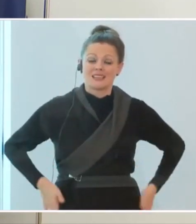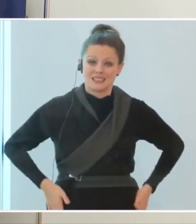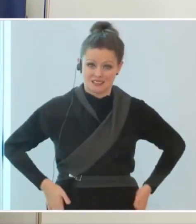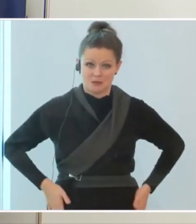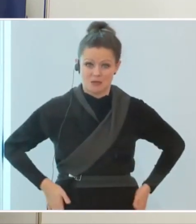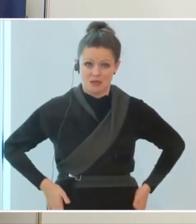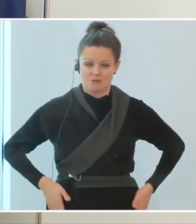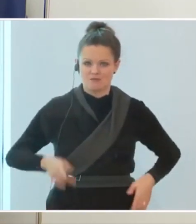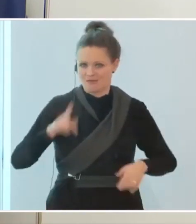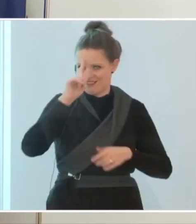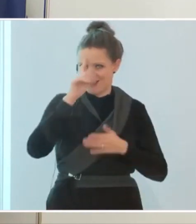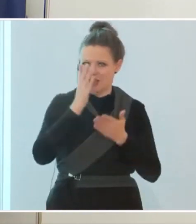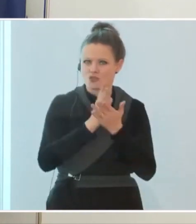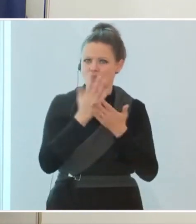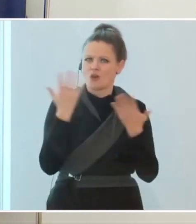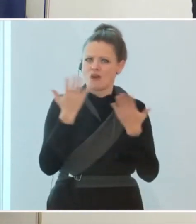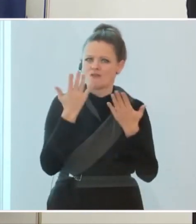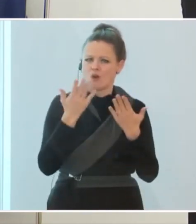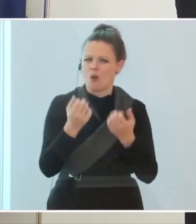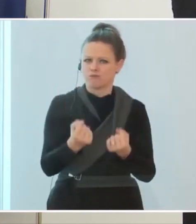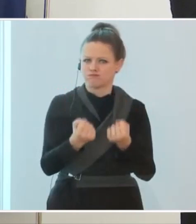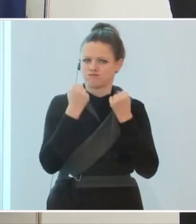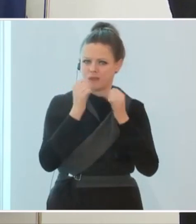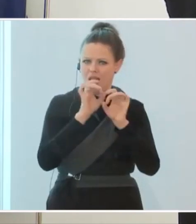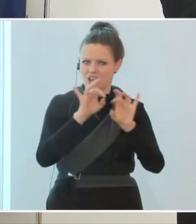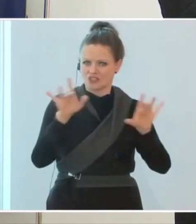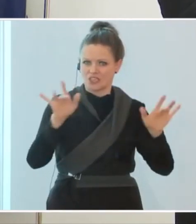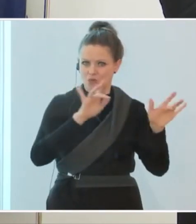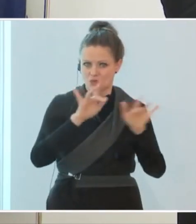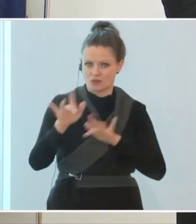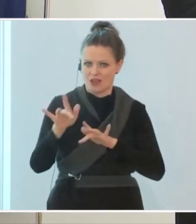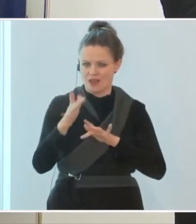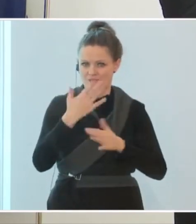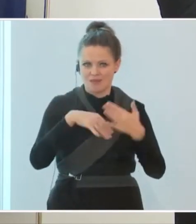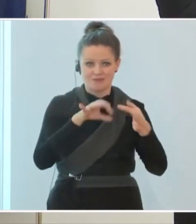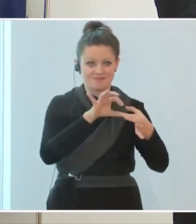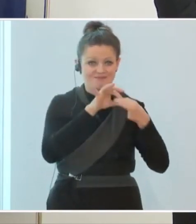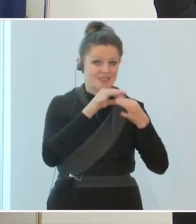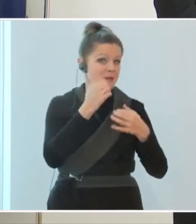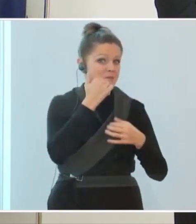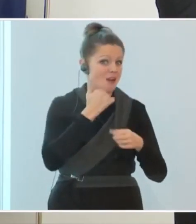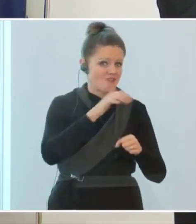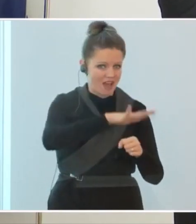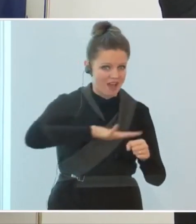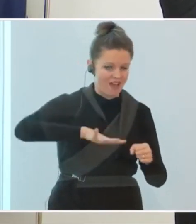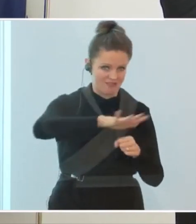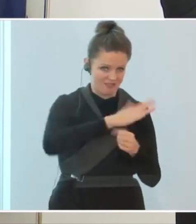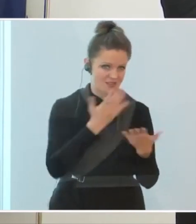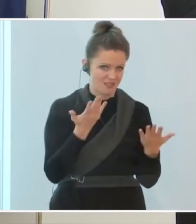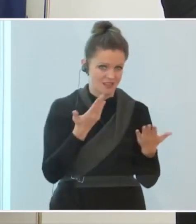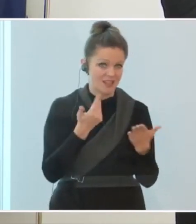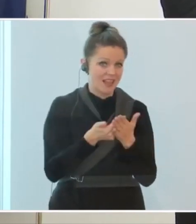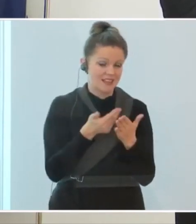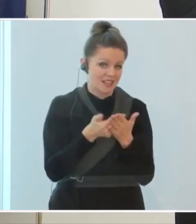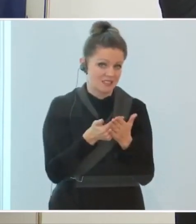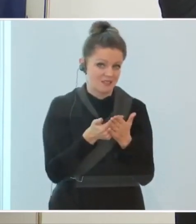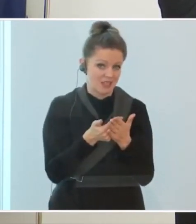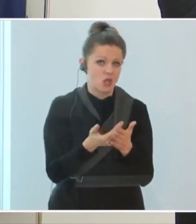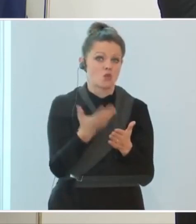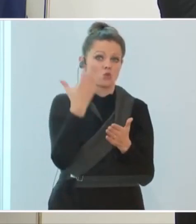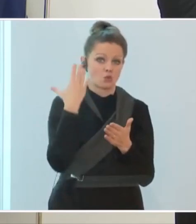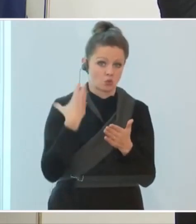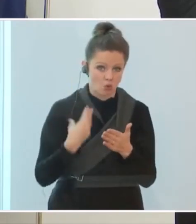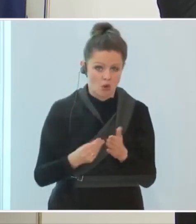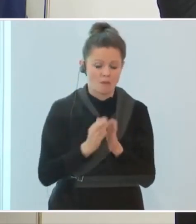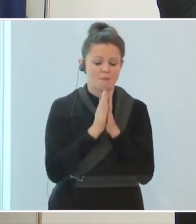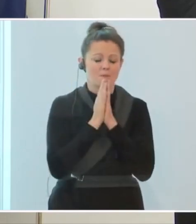wo die Masse der Ansteckungen stattfindet. Das spielt sich vor allem im privaten Bereich ab. Und daher kann ich nur noch einmal den